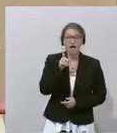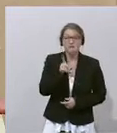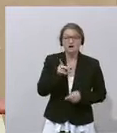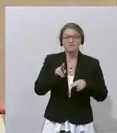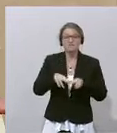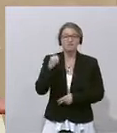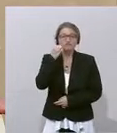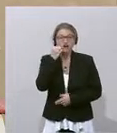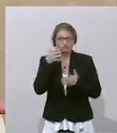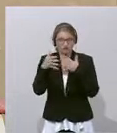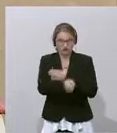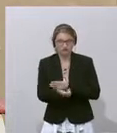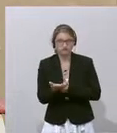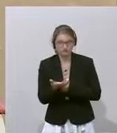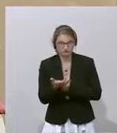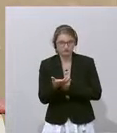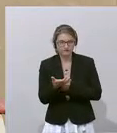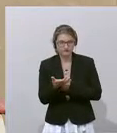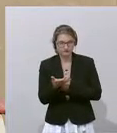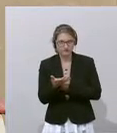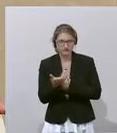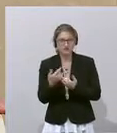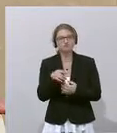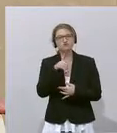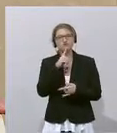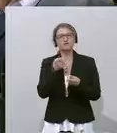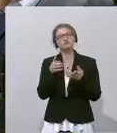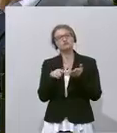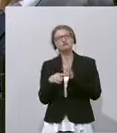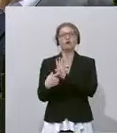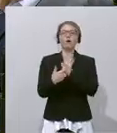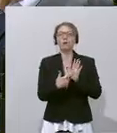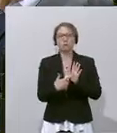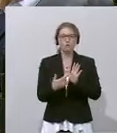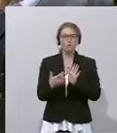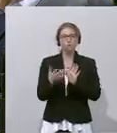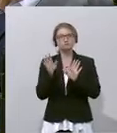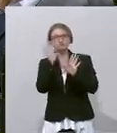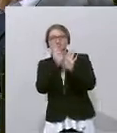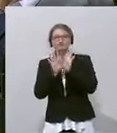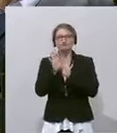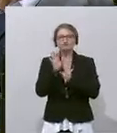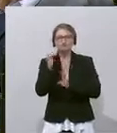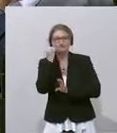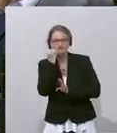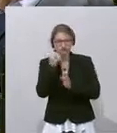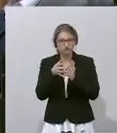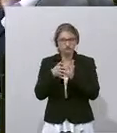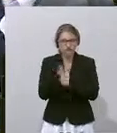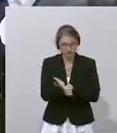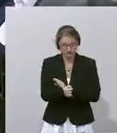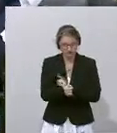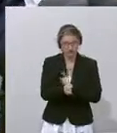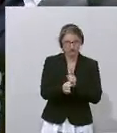-Angriff gegeben haben, einen inszenierten, vorgetäuschten, gefagten Angriff